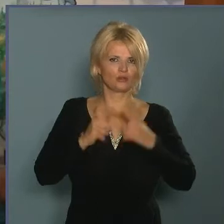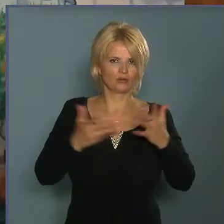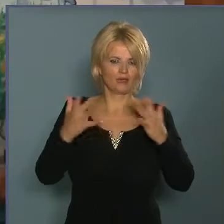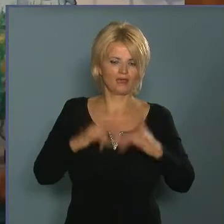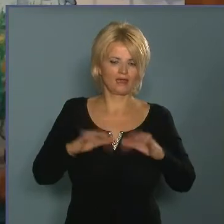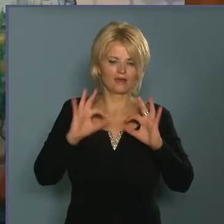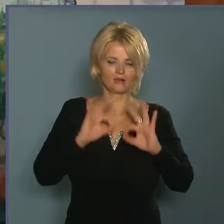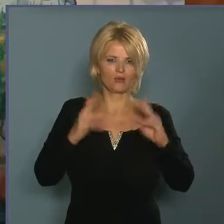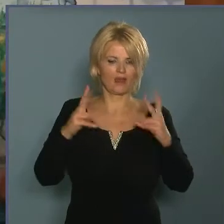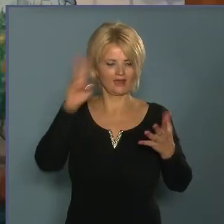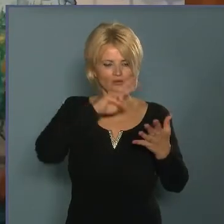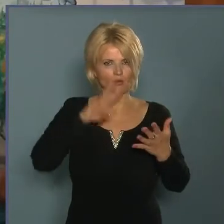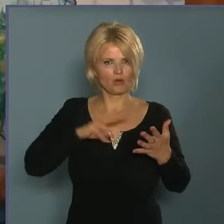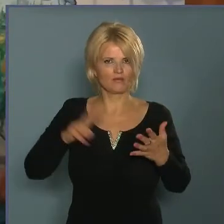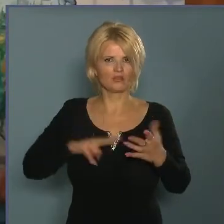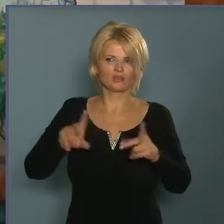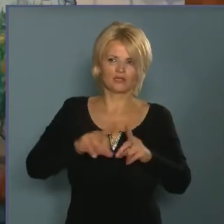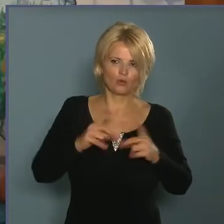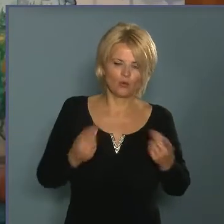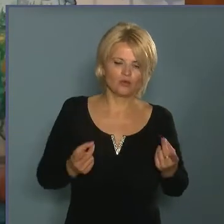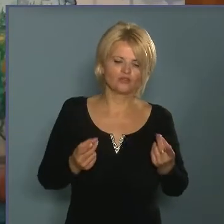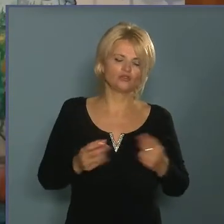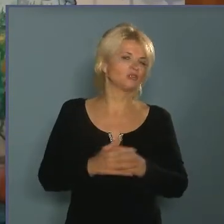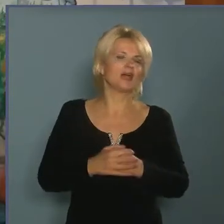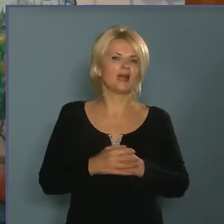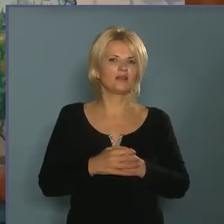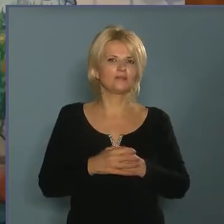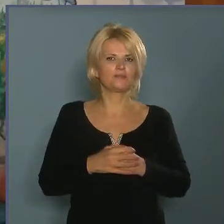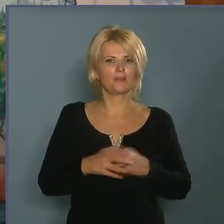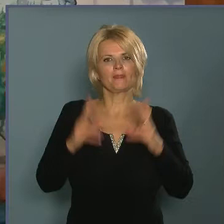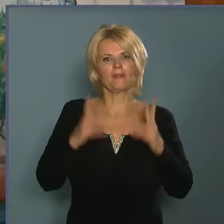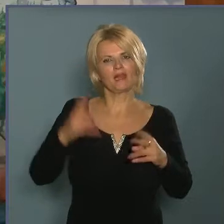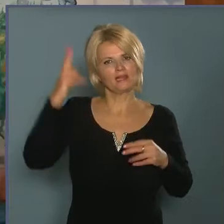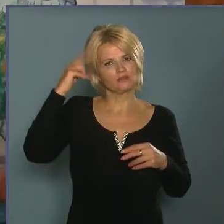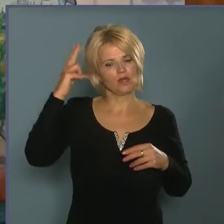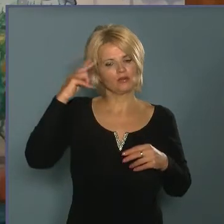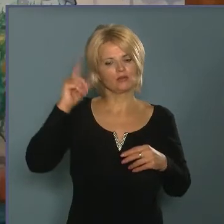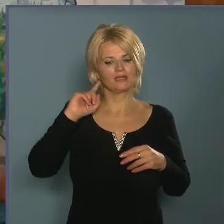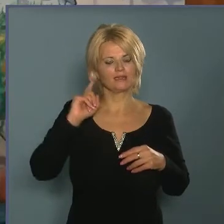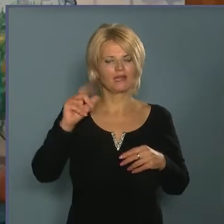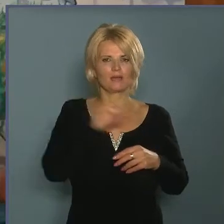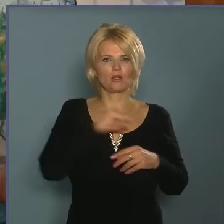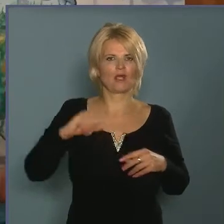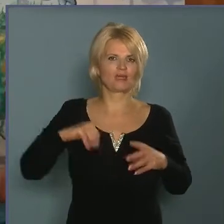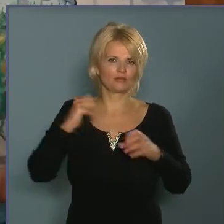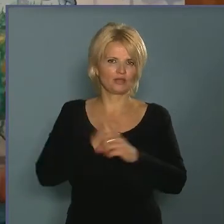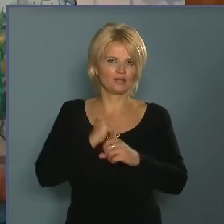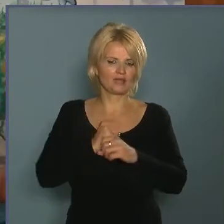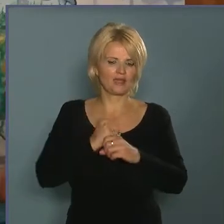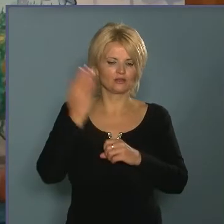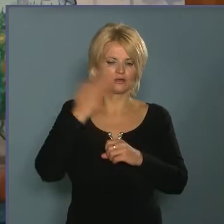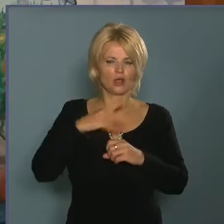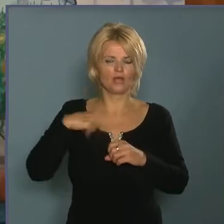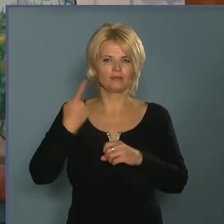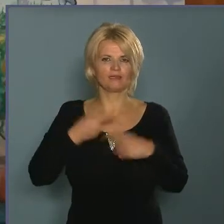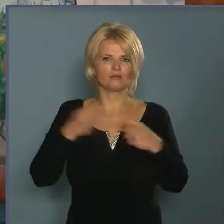nagyon jól el lehet olvasgatni a napi sajtót vagy a heti magazinokat, vagy lehet tanulni, de mégiscsak egy magányos tevékenység. Hogyha mi